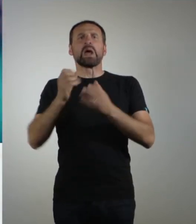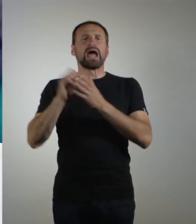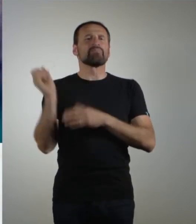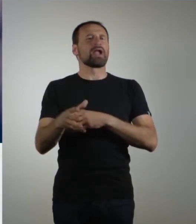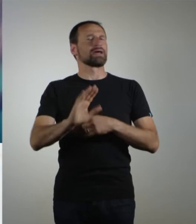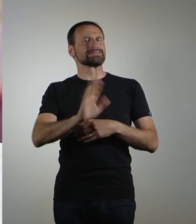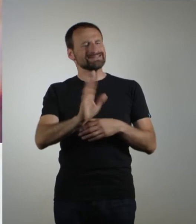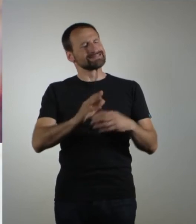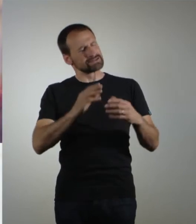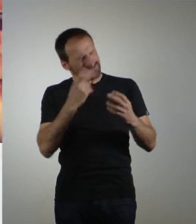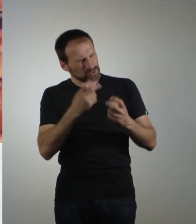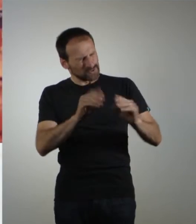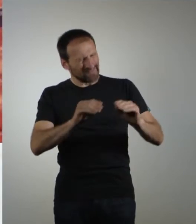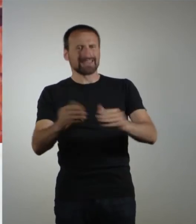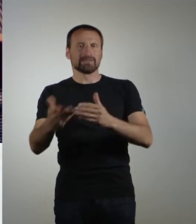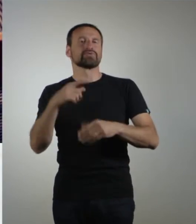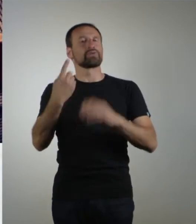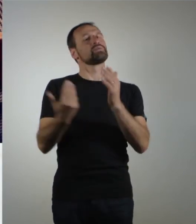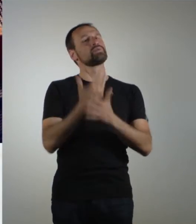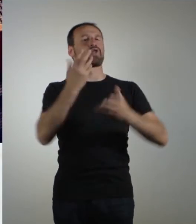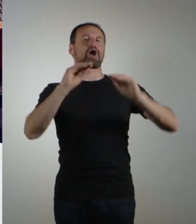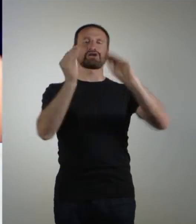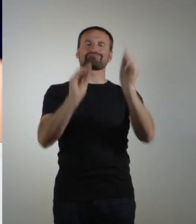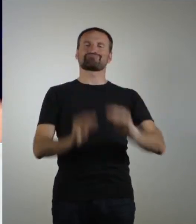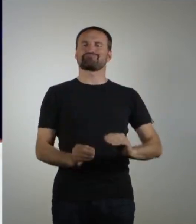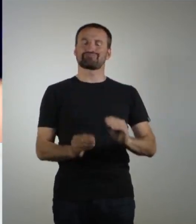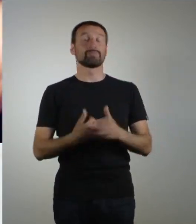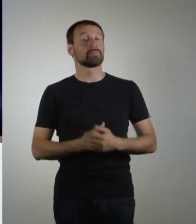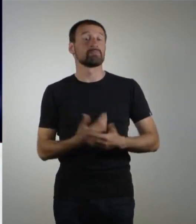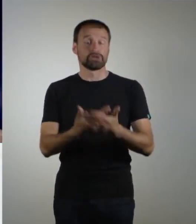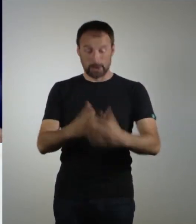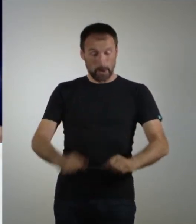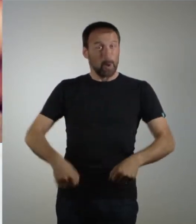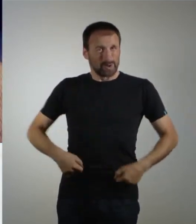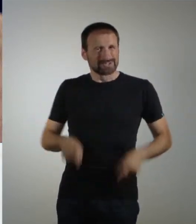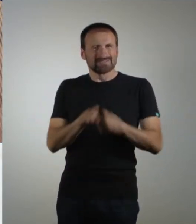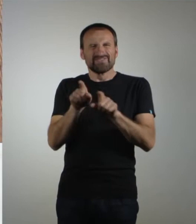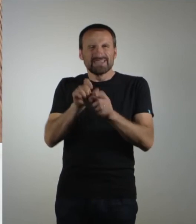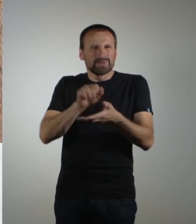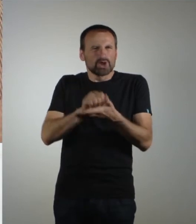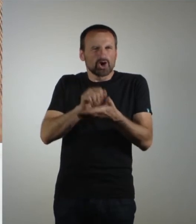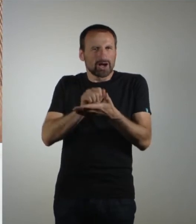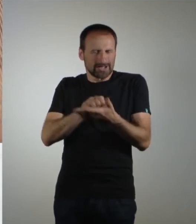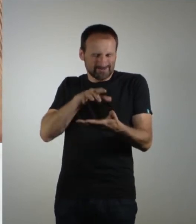Und wir halt versuchen, etwas Neues zu kreieren. Bei den Hosen zum Beispiel, es ist wie mit einem Drucker reingebrannt.